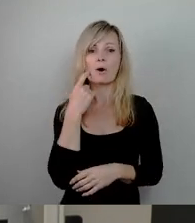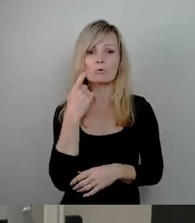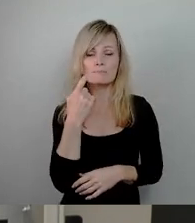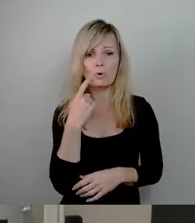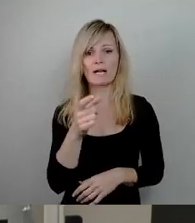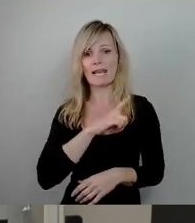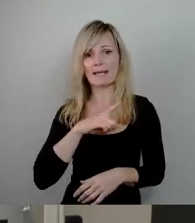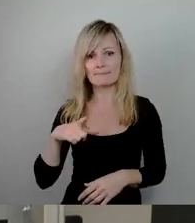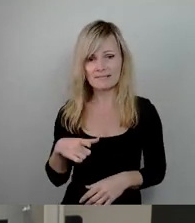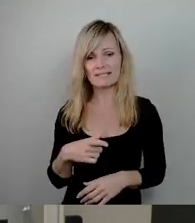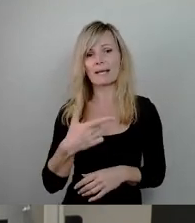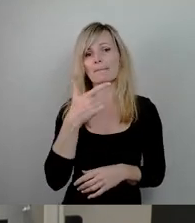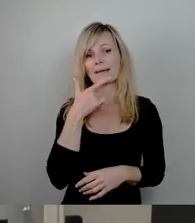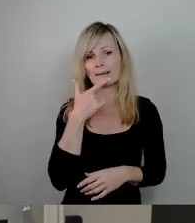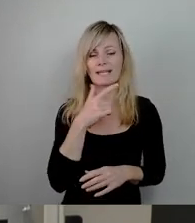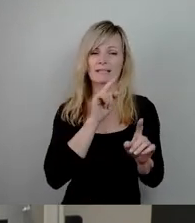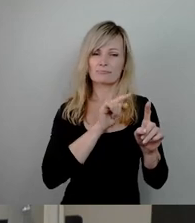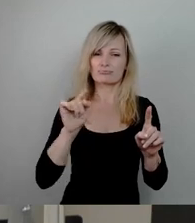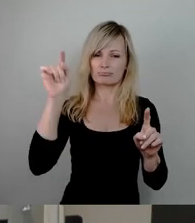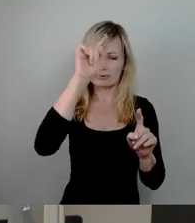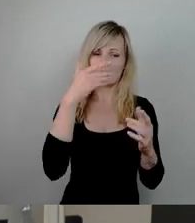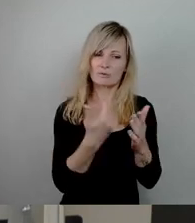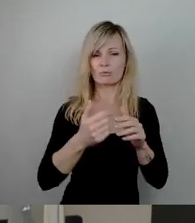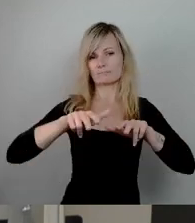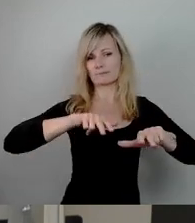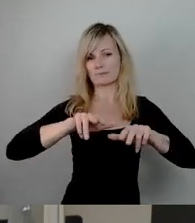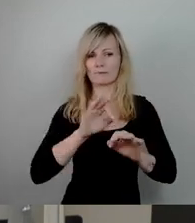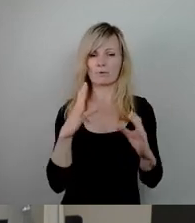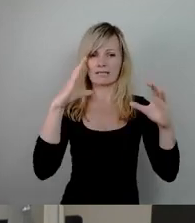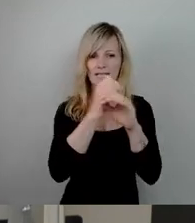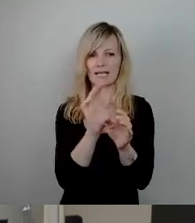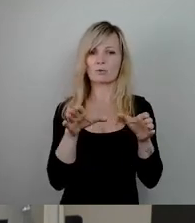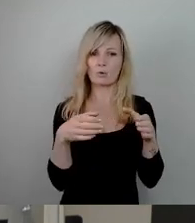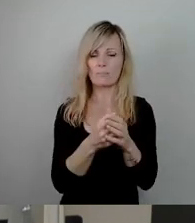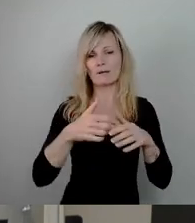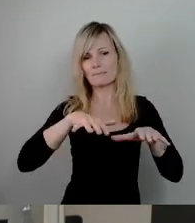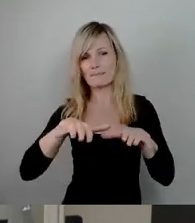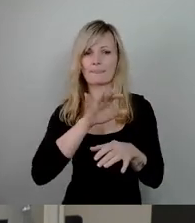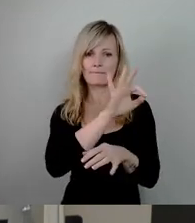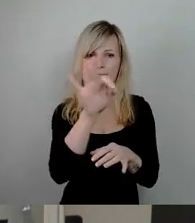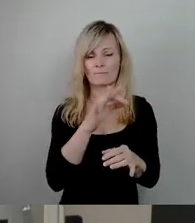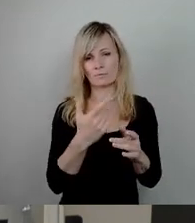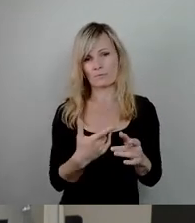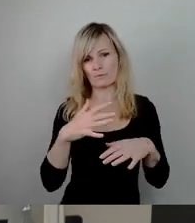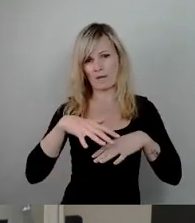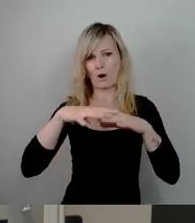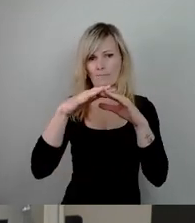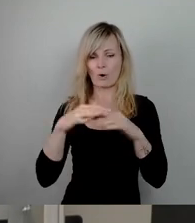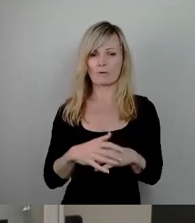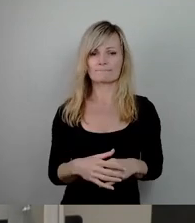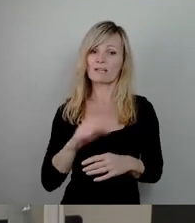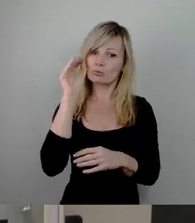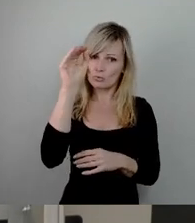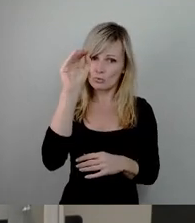Koordinierung für die Veranstaltungs und Nachtkulturbranchen in Dresden einzurichten. Lassen Sie uns diesen in der Zukunft immer wichtiger